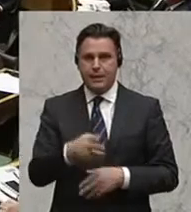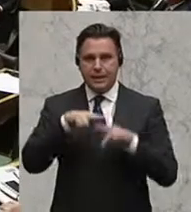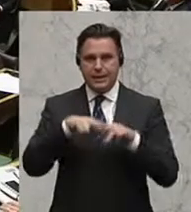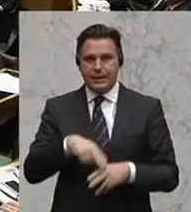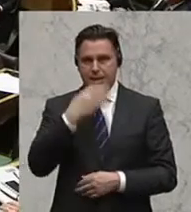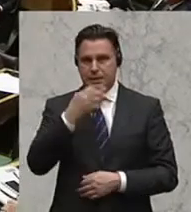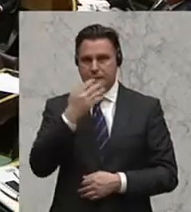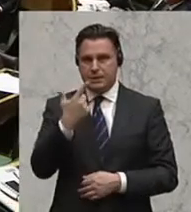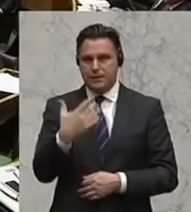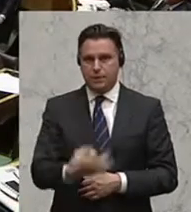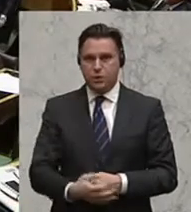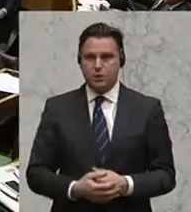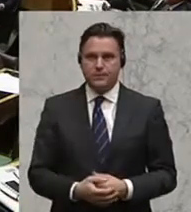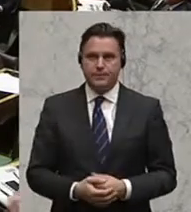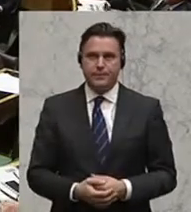Restredezeit, zwei Minuten.